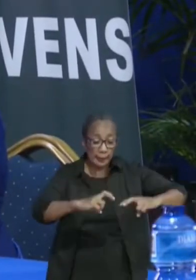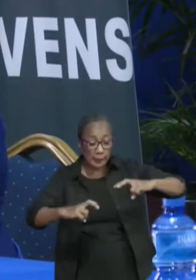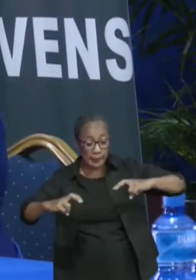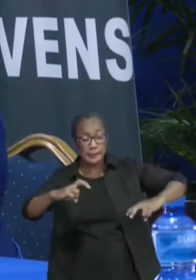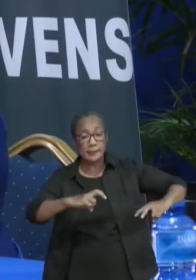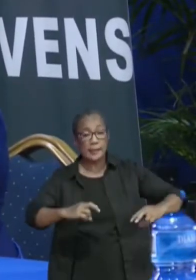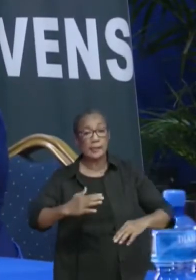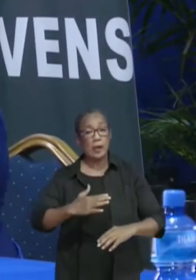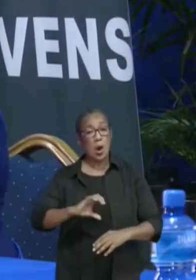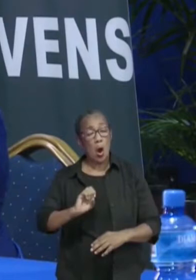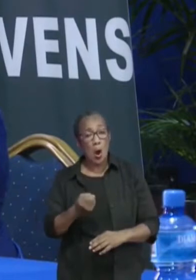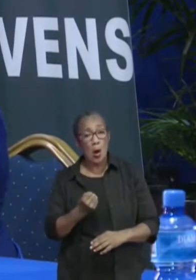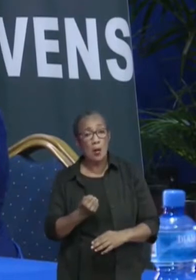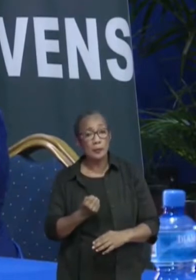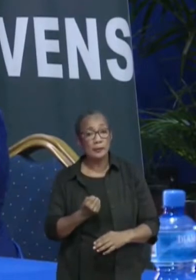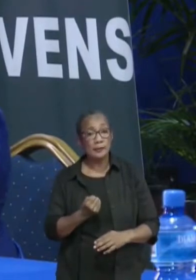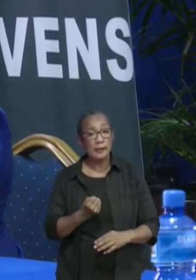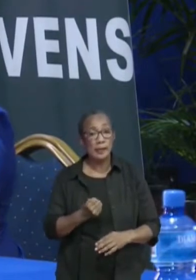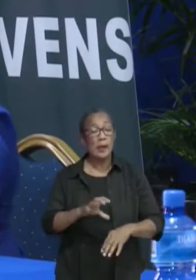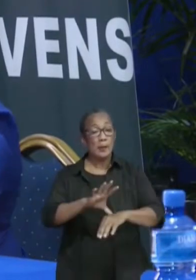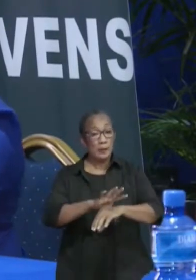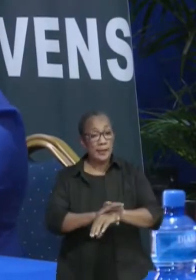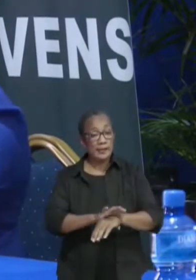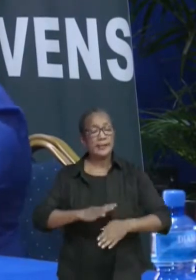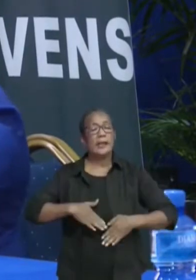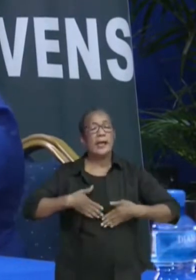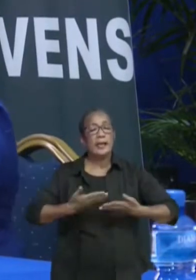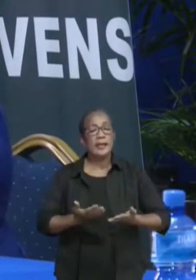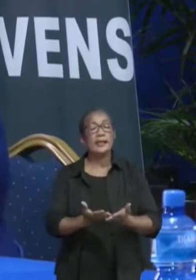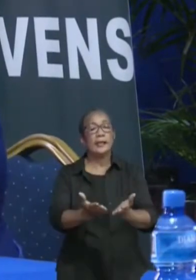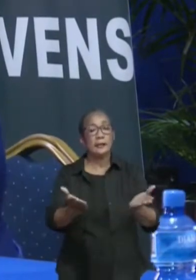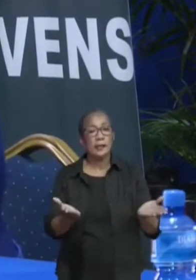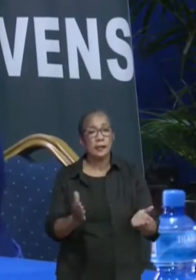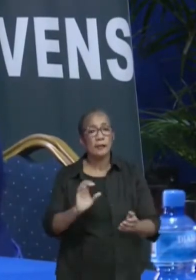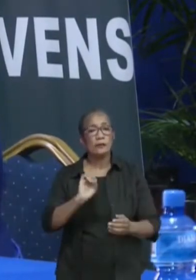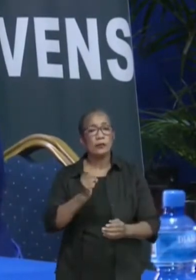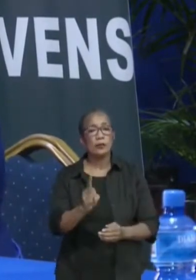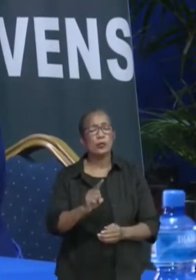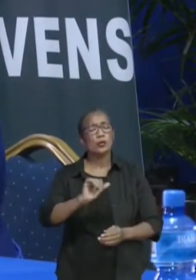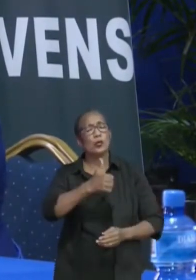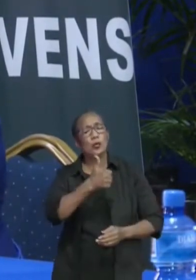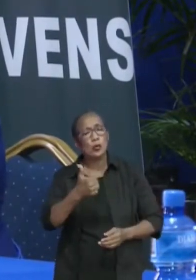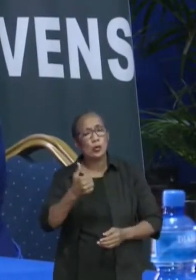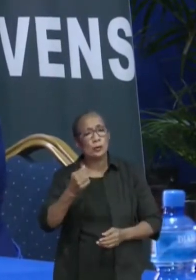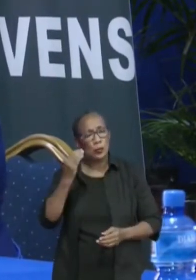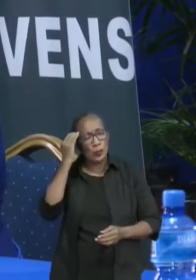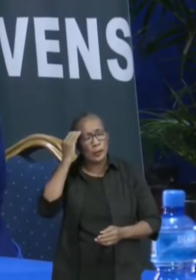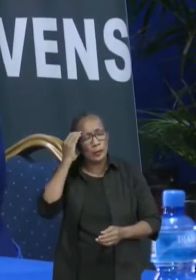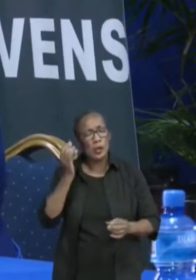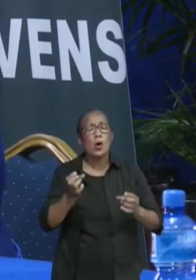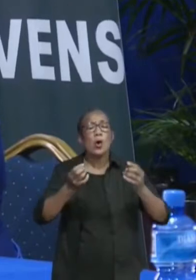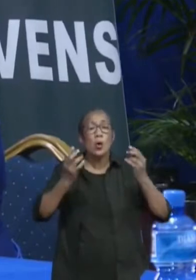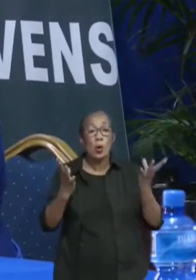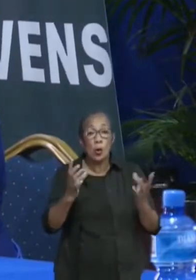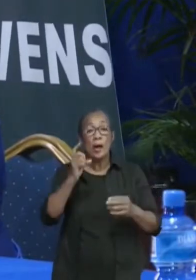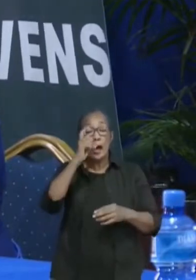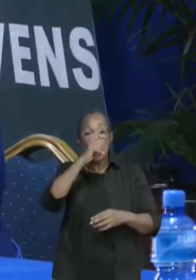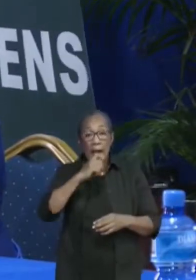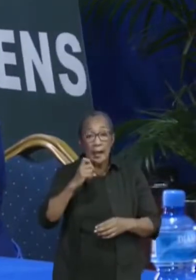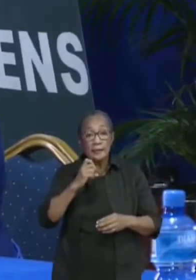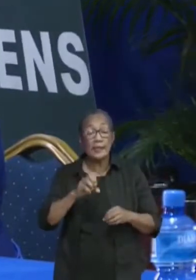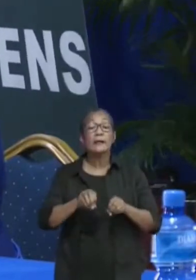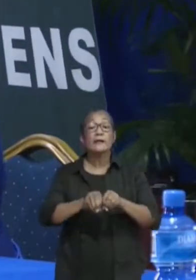de medici de gelegenheid te geven goed na te gaan hoe als er een mogelijke